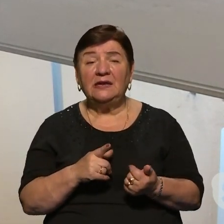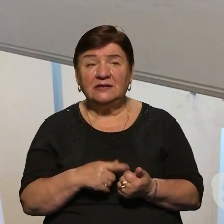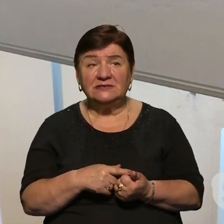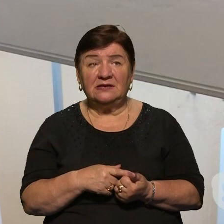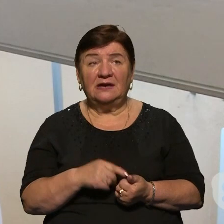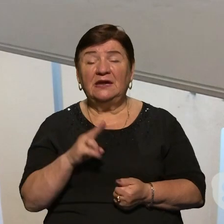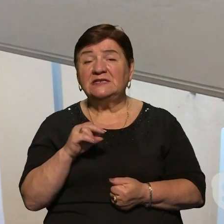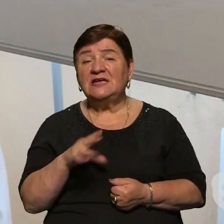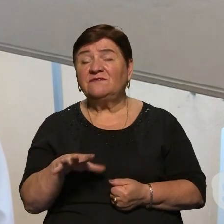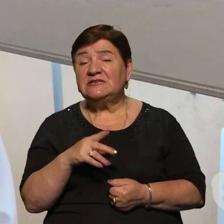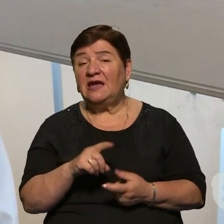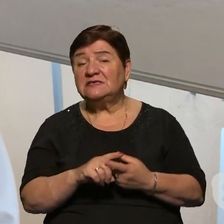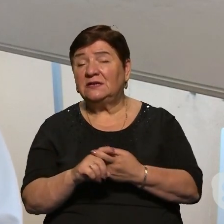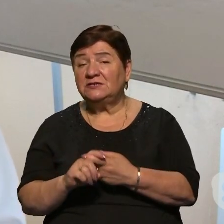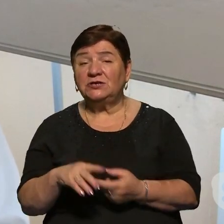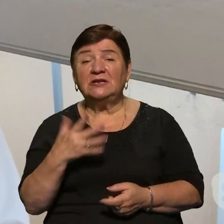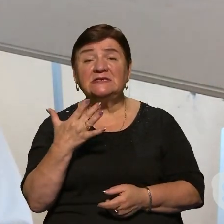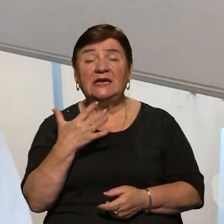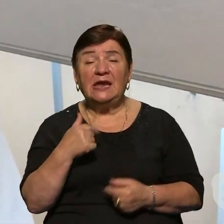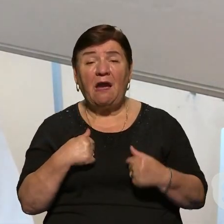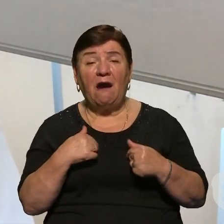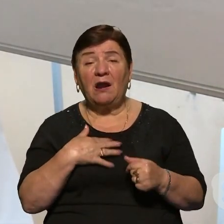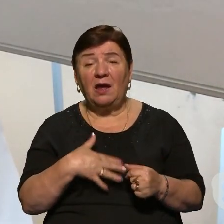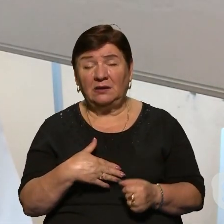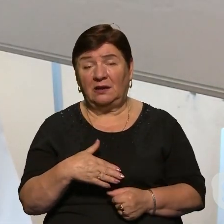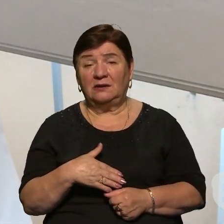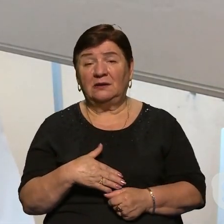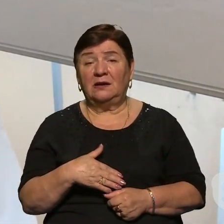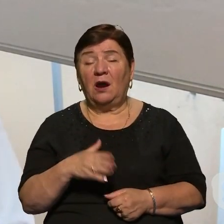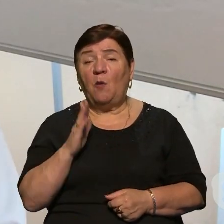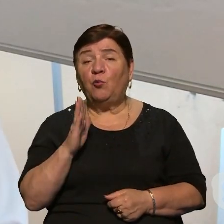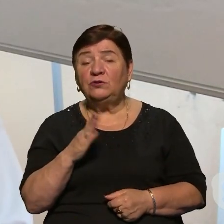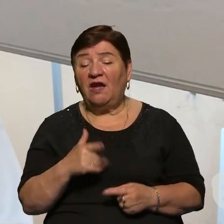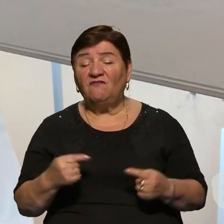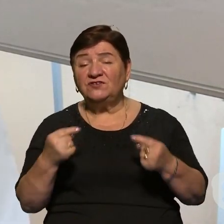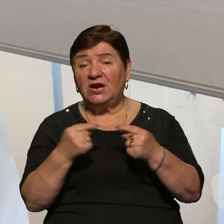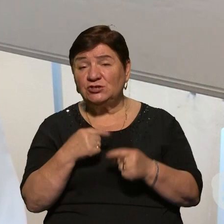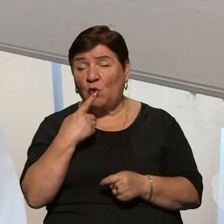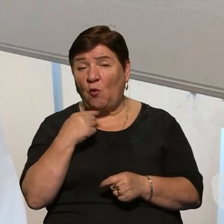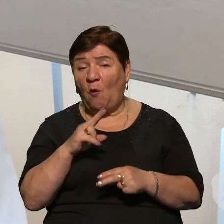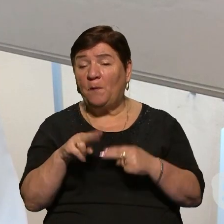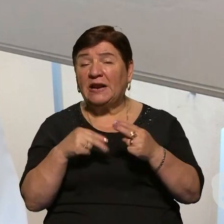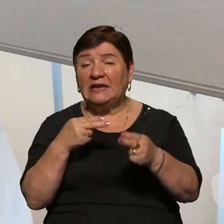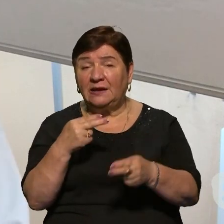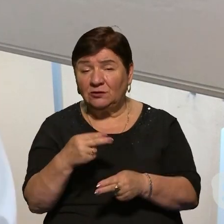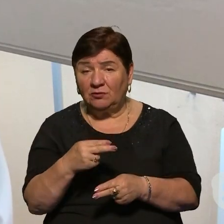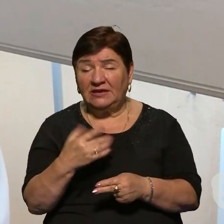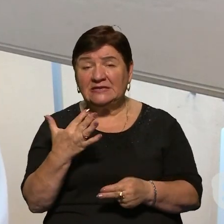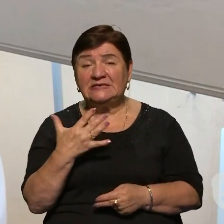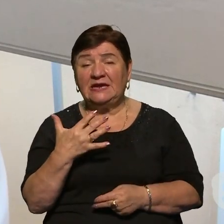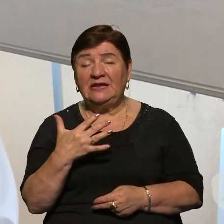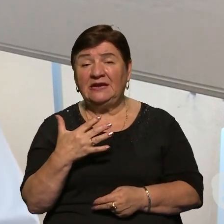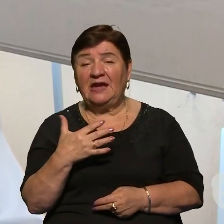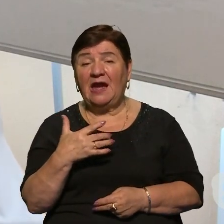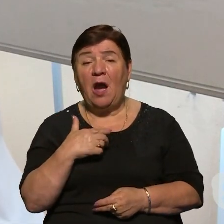це все залежить від того, наскільки рано і вчасно буде перелита кров, наскільки критичні, знову ж таки, поранення. Тому що